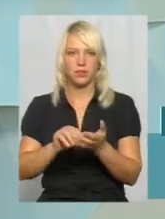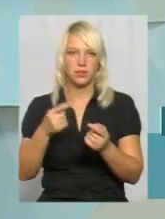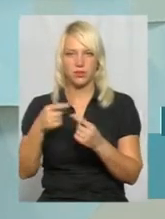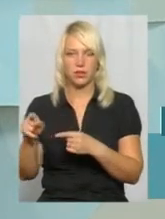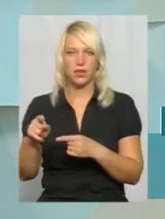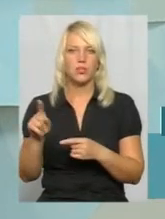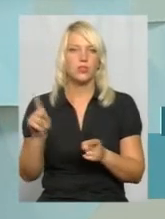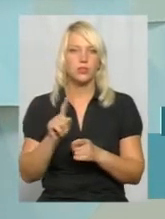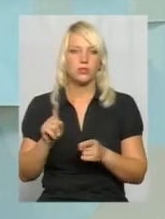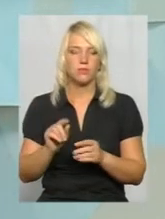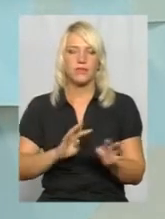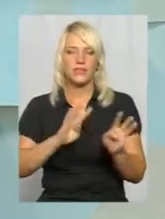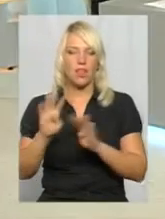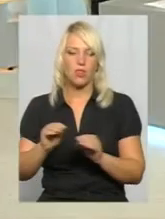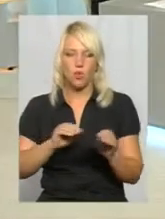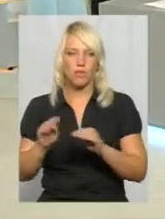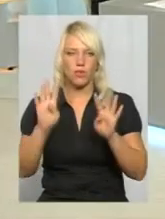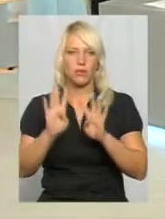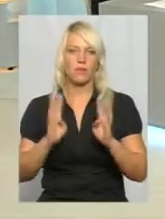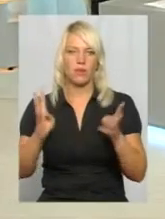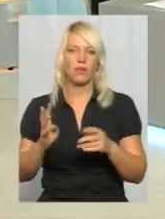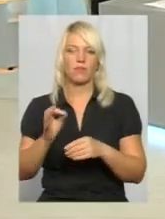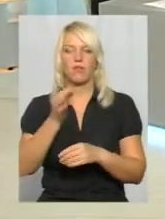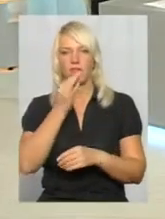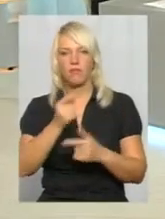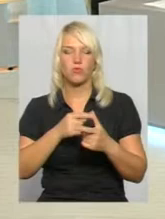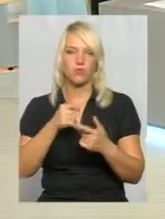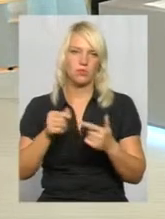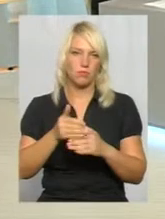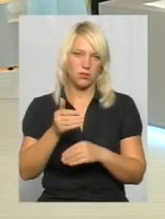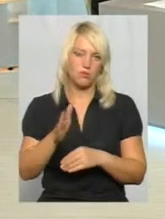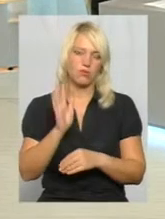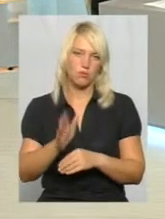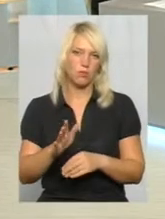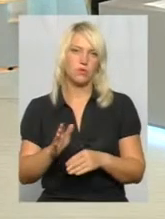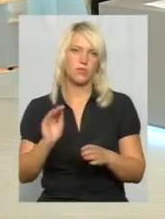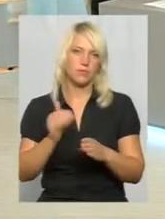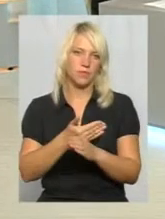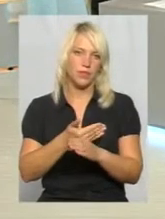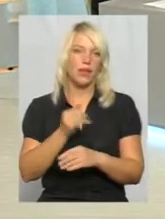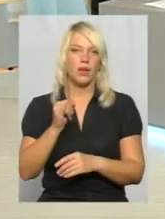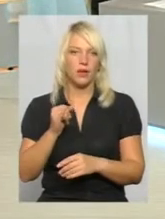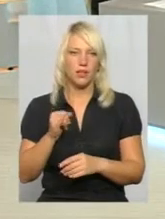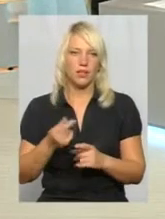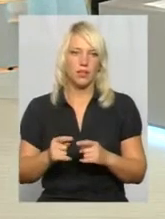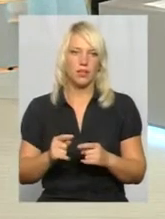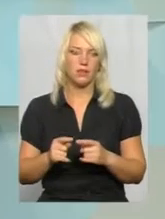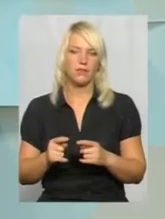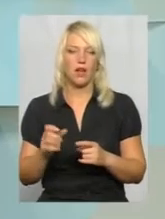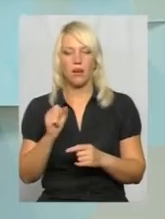встановлювати паркани. Тому що рано чи пізно ми дійдемо до того, що ми почнемо їх зносити. Або є альтернатива дійсно